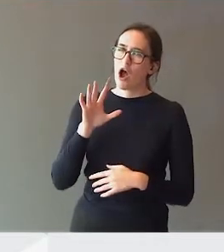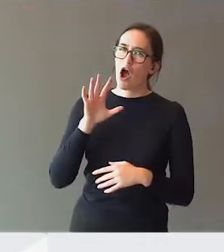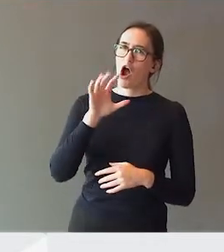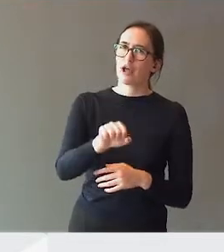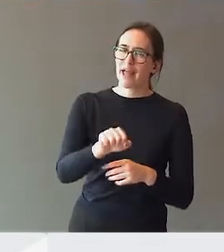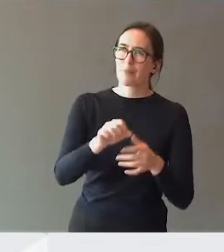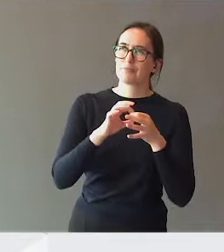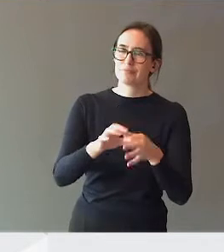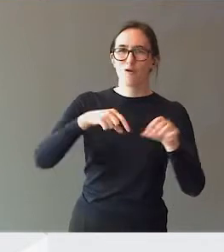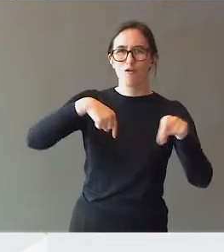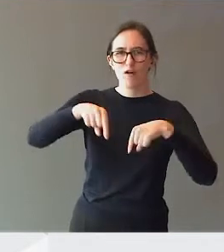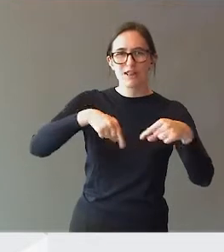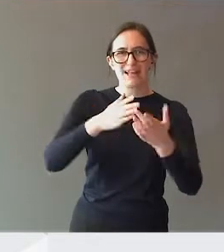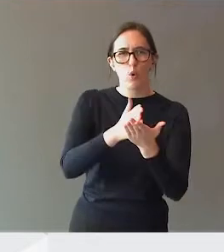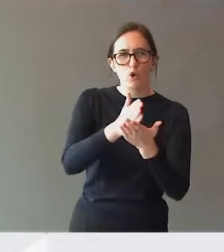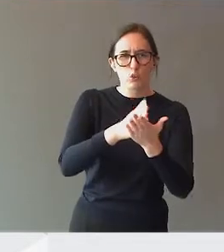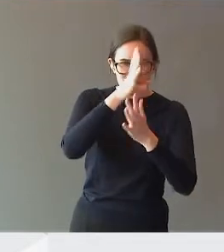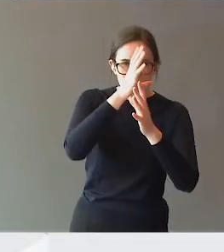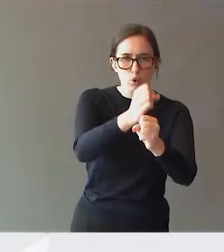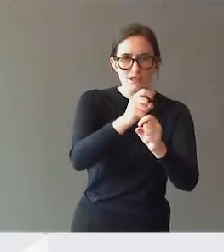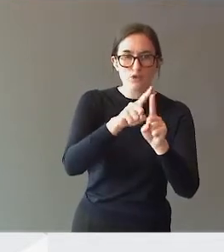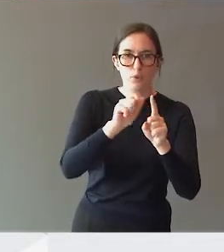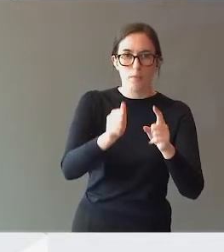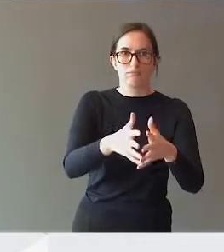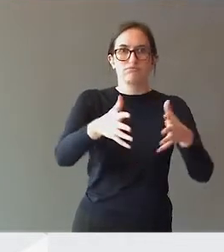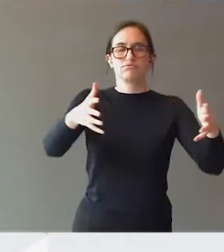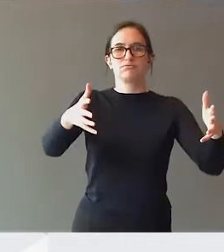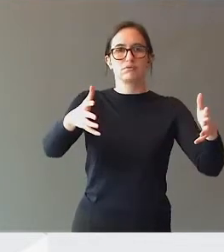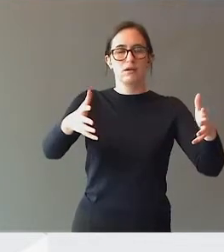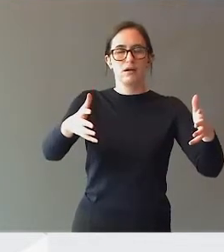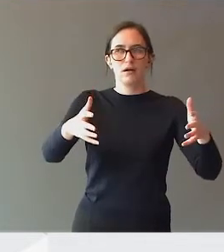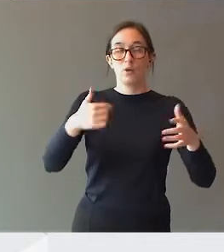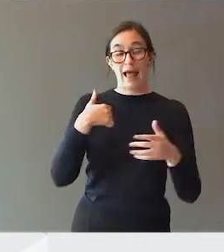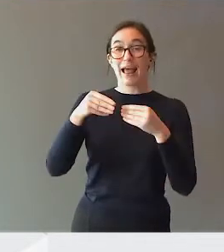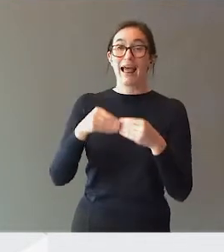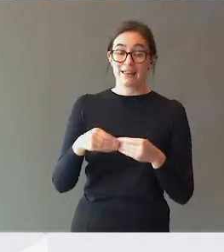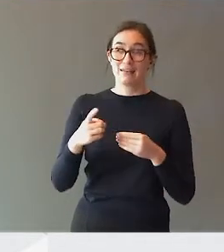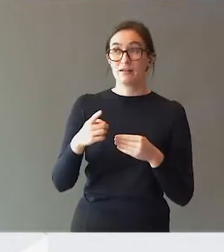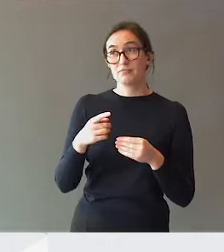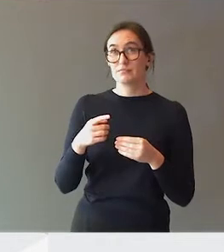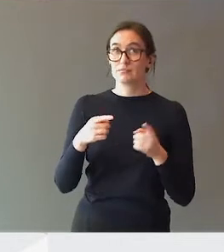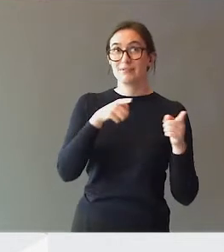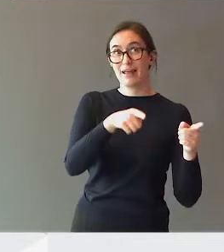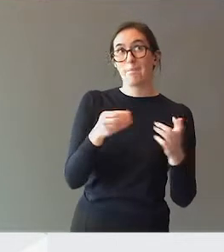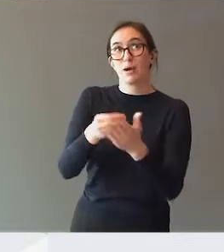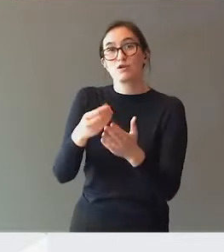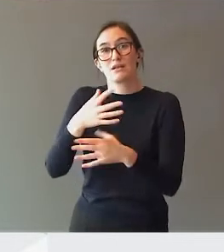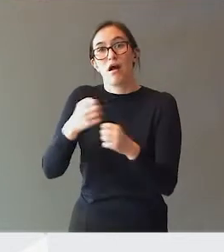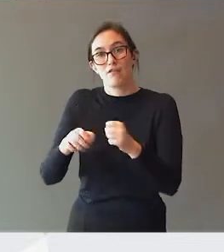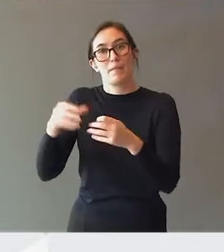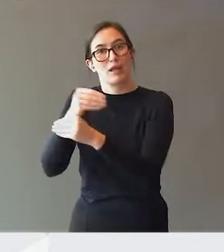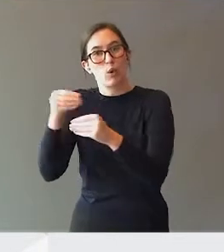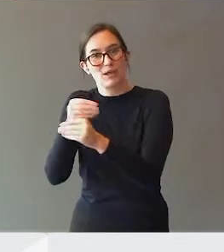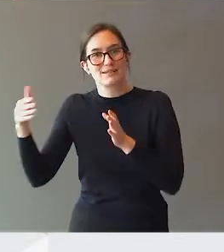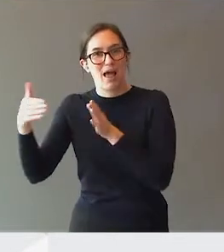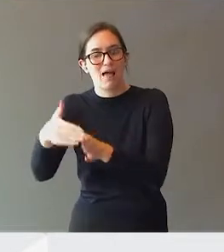justfokuset som har fått overhånd, og som jeg er enig på bekostning av det mer pedagogiske. Og så sier du,